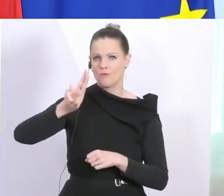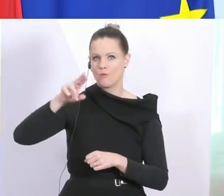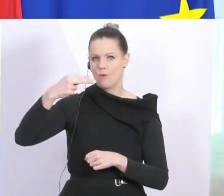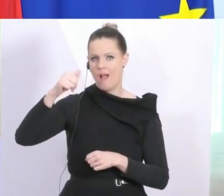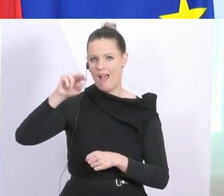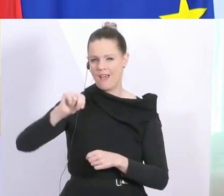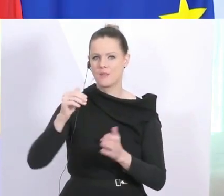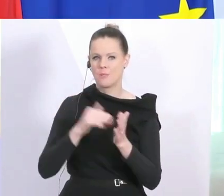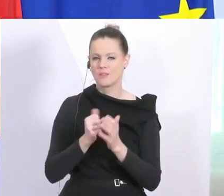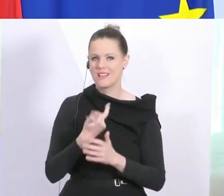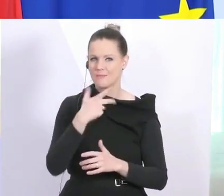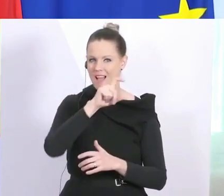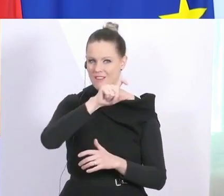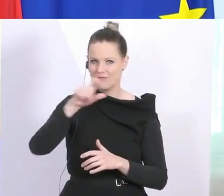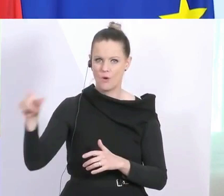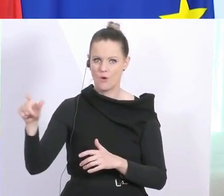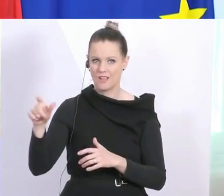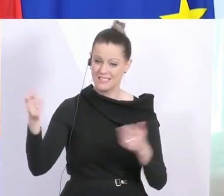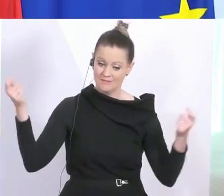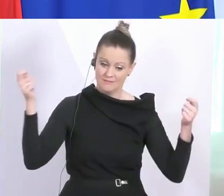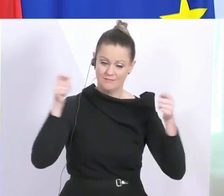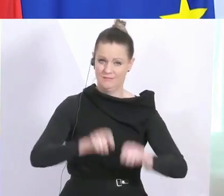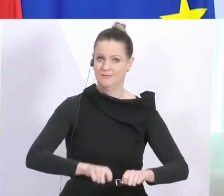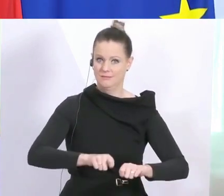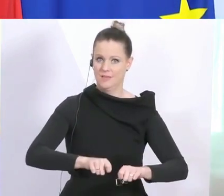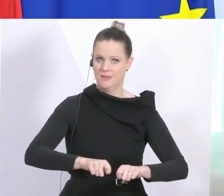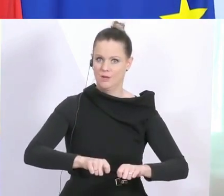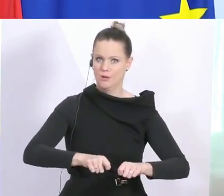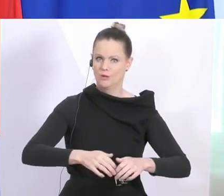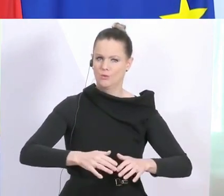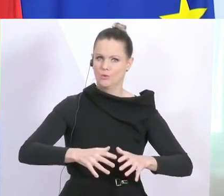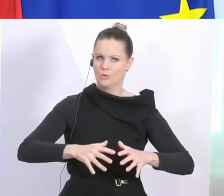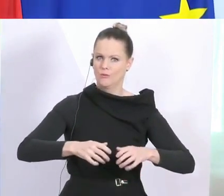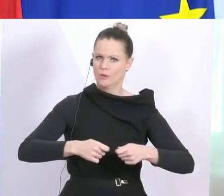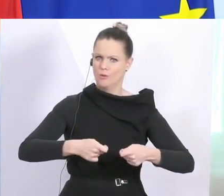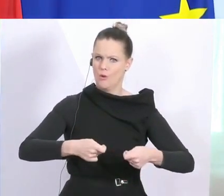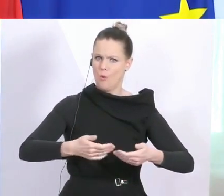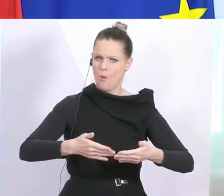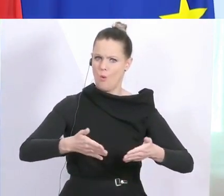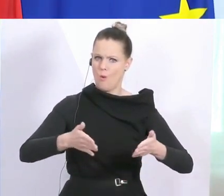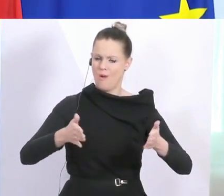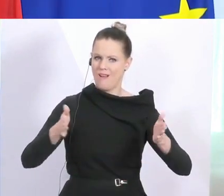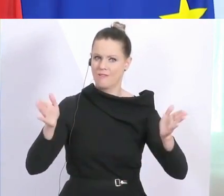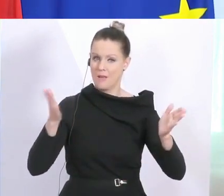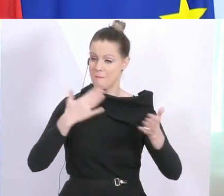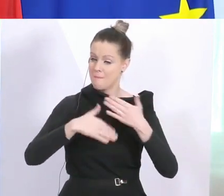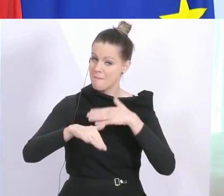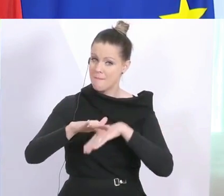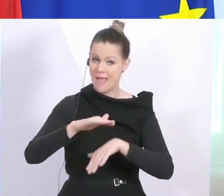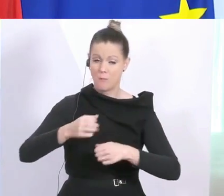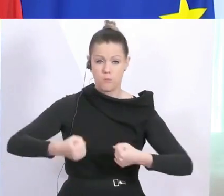gedauert, um aus dem Lockdown herauszukommen, mit einer wesentlich stärkeren Brutalität